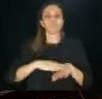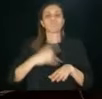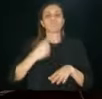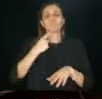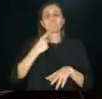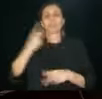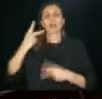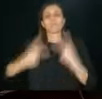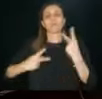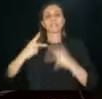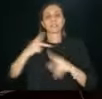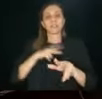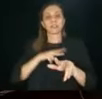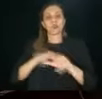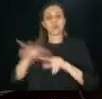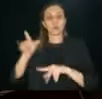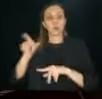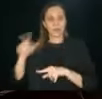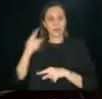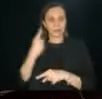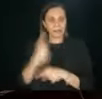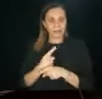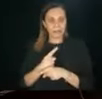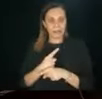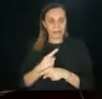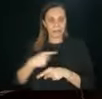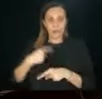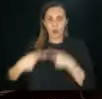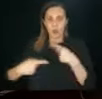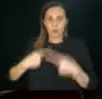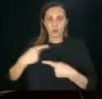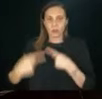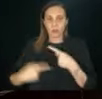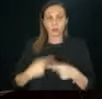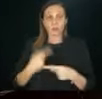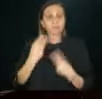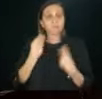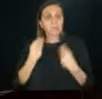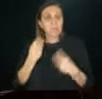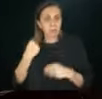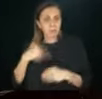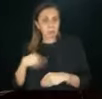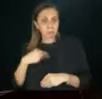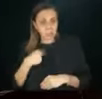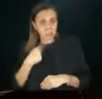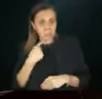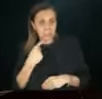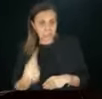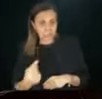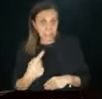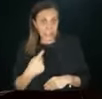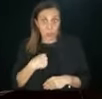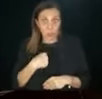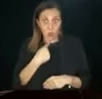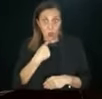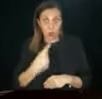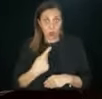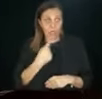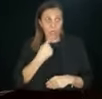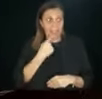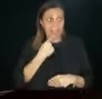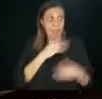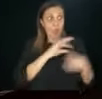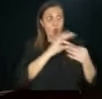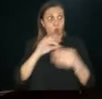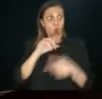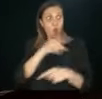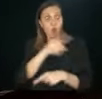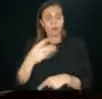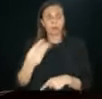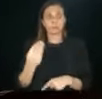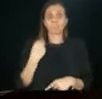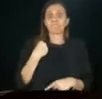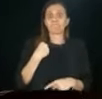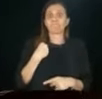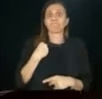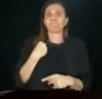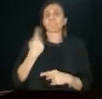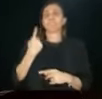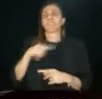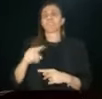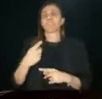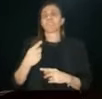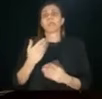comunale. Perché dico questo? Perché questo lo dico ai colleghi che anche mi avevano chiesto di